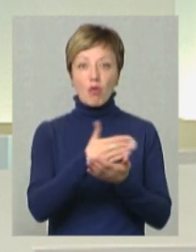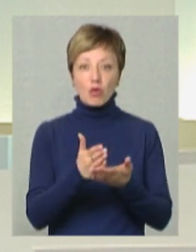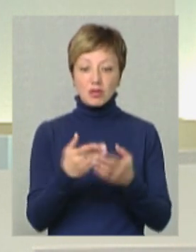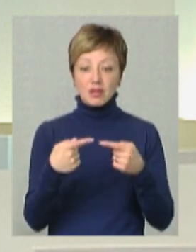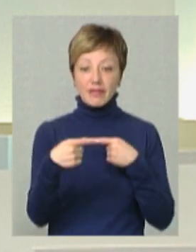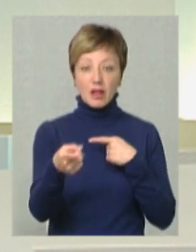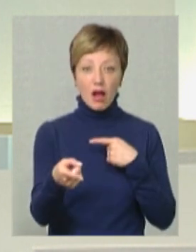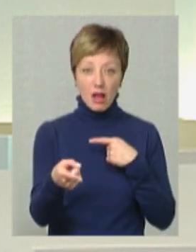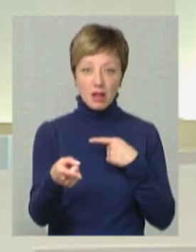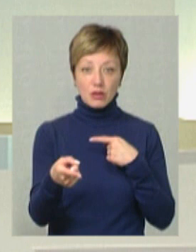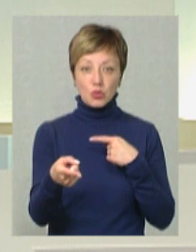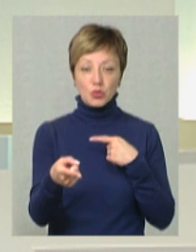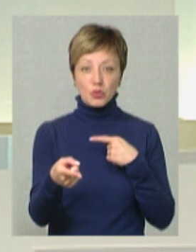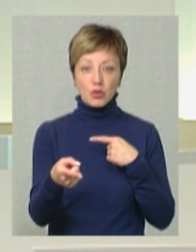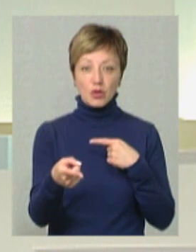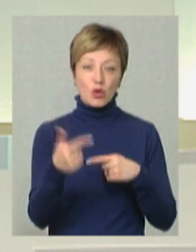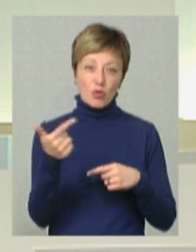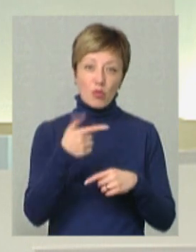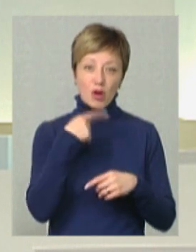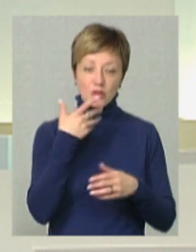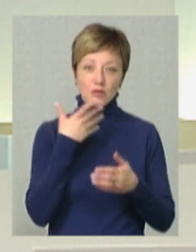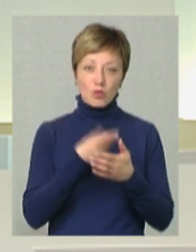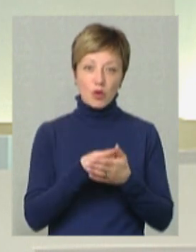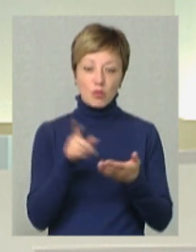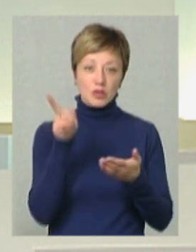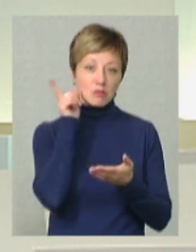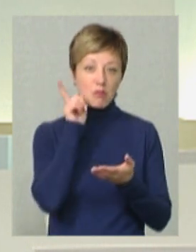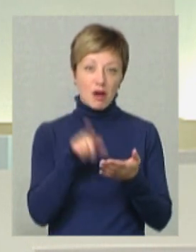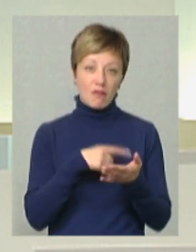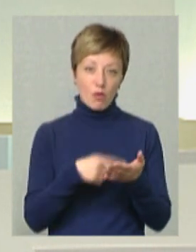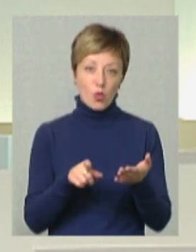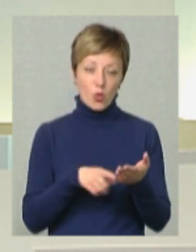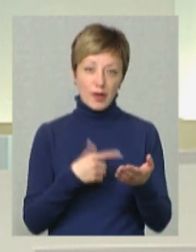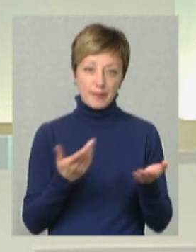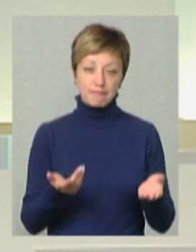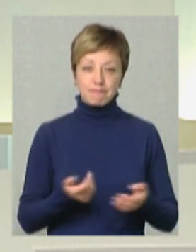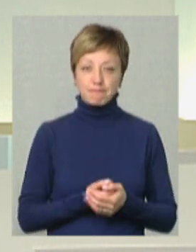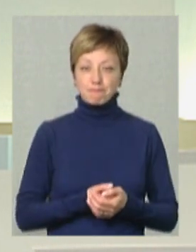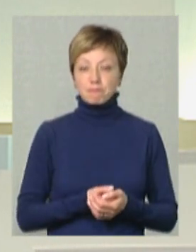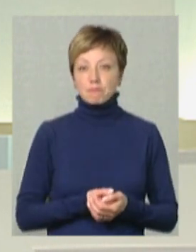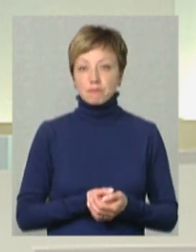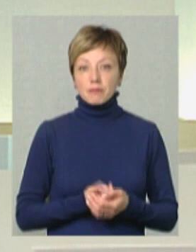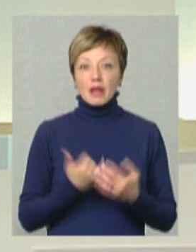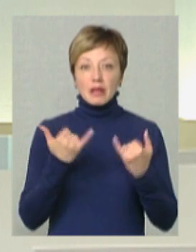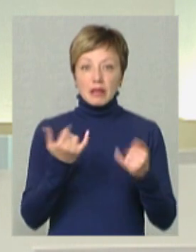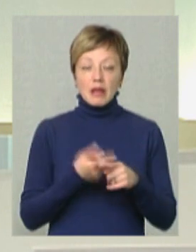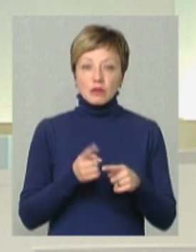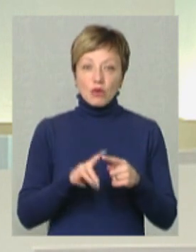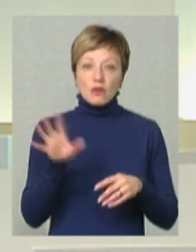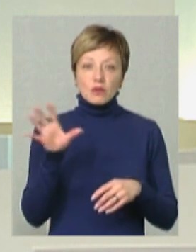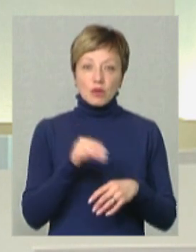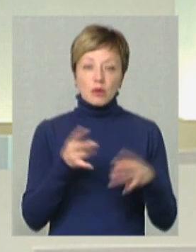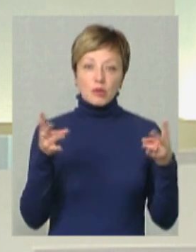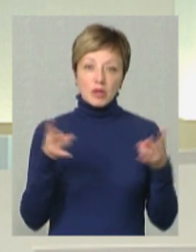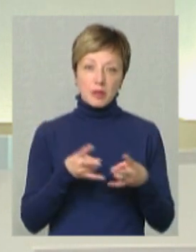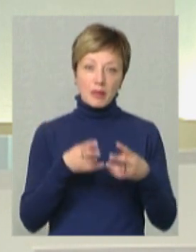віддалено, грубо кажучи, в своєму смартфоні. І для цього всього потрібна